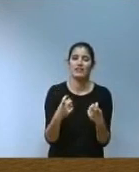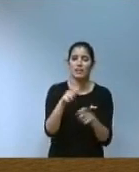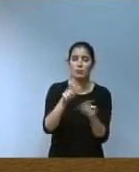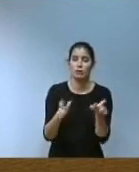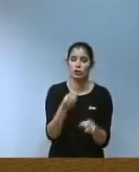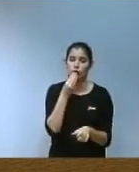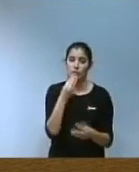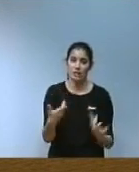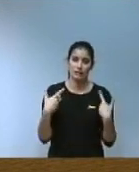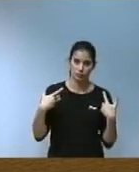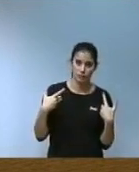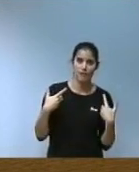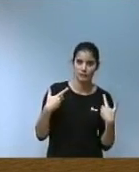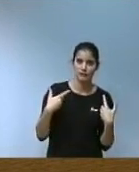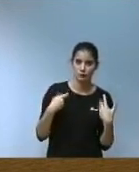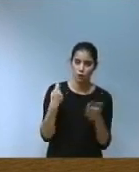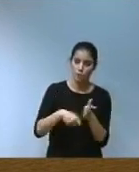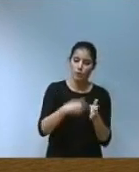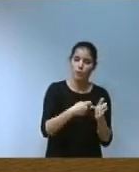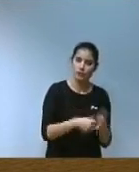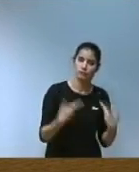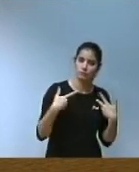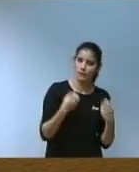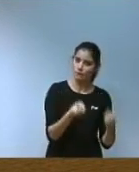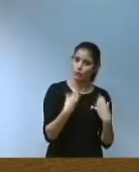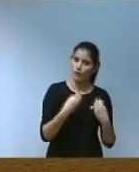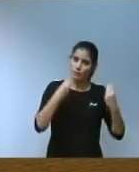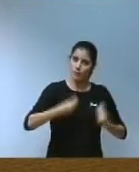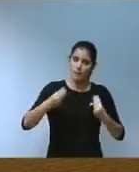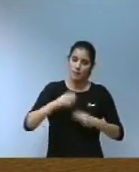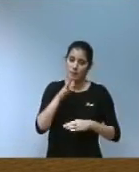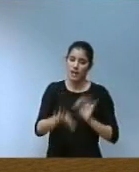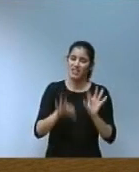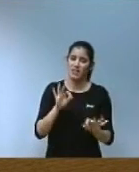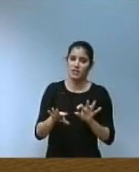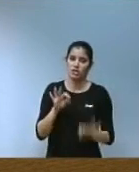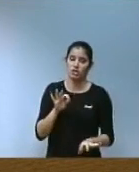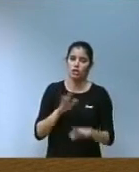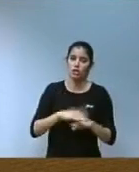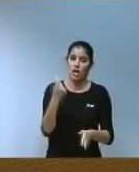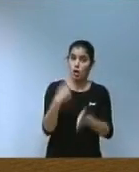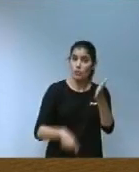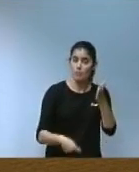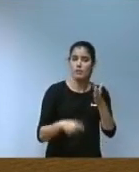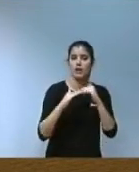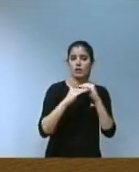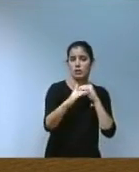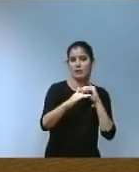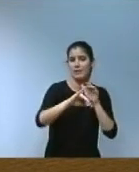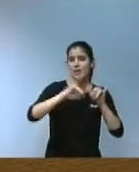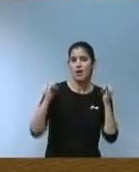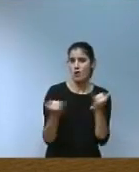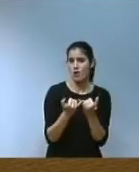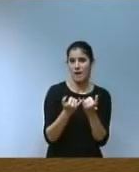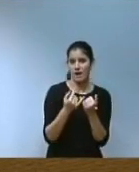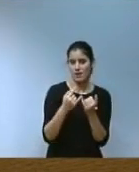responsables ben informades que asseguren amb les seues decisions de compra a la sostenibilitat global del sistema en termes